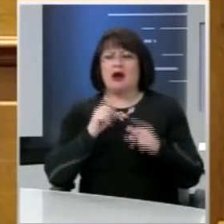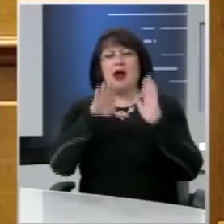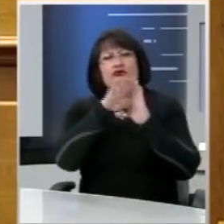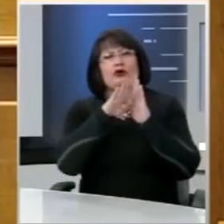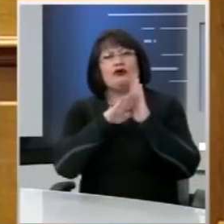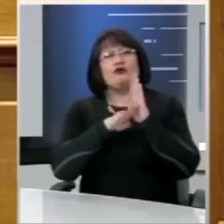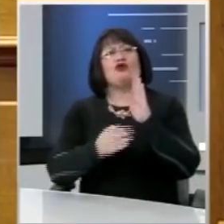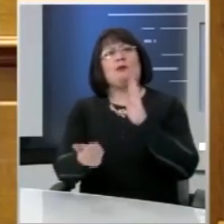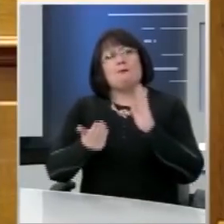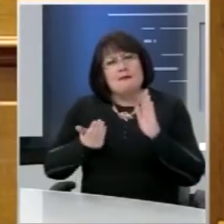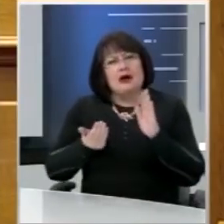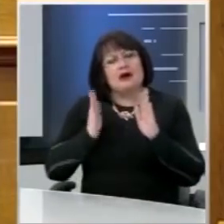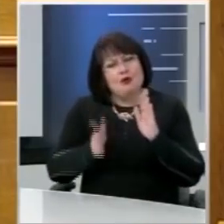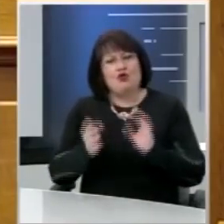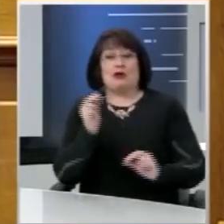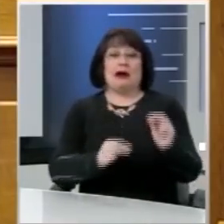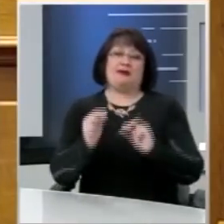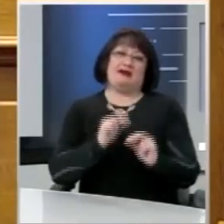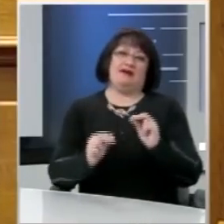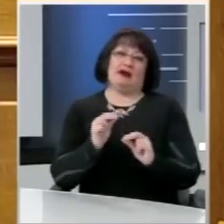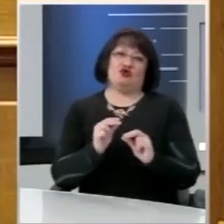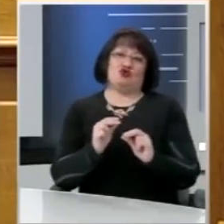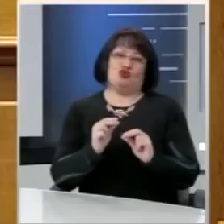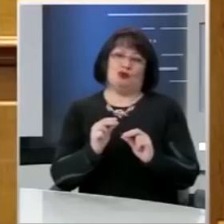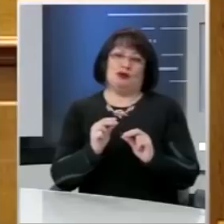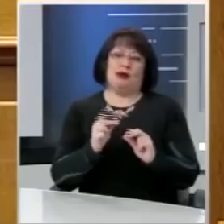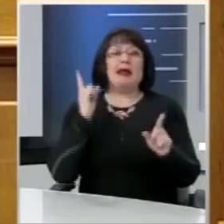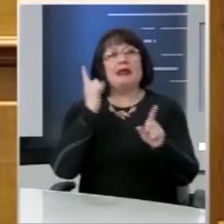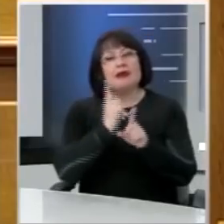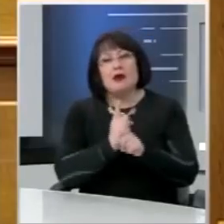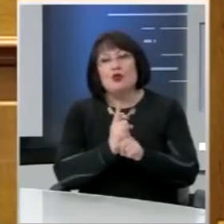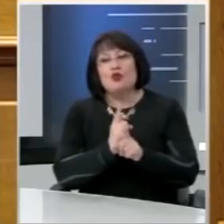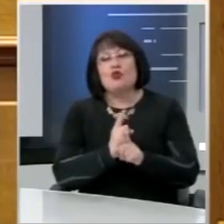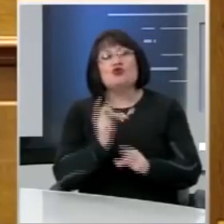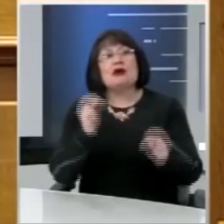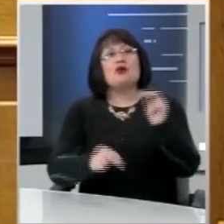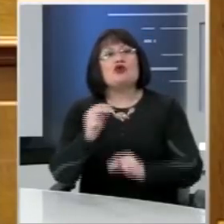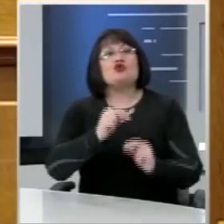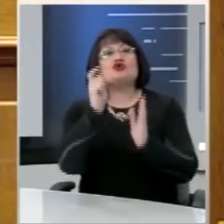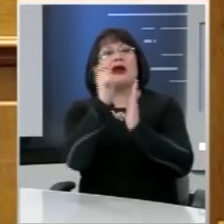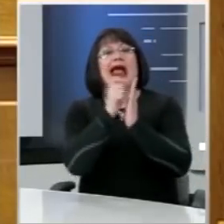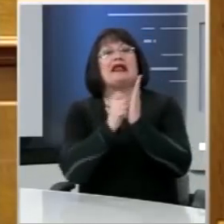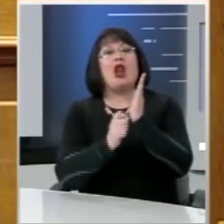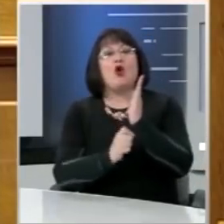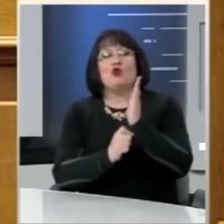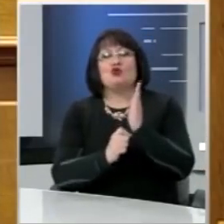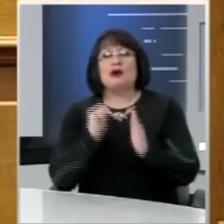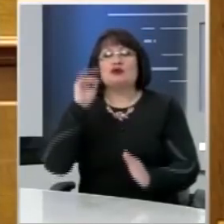άσκησης του εκλογικού δικαιώματος μέσω της ένταξής τους στους ειδικούς εκλογικούς καταλόγους του εξωτερικού.